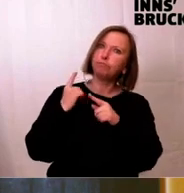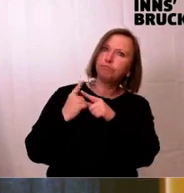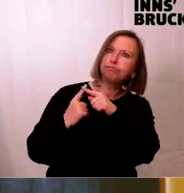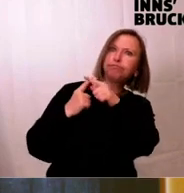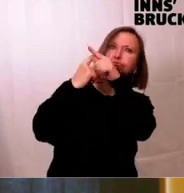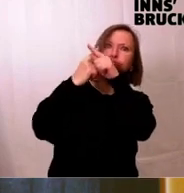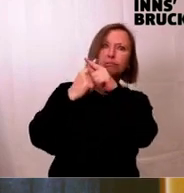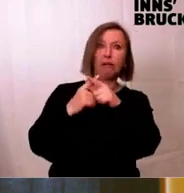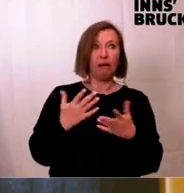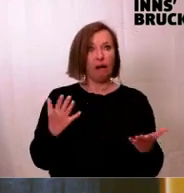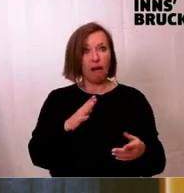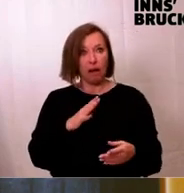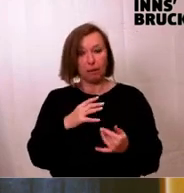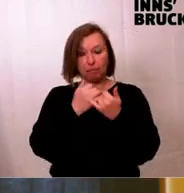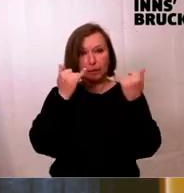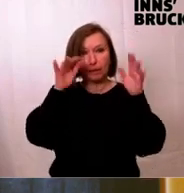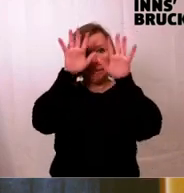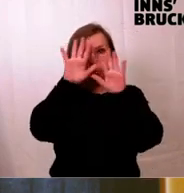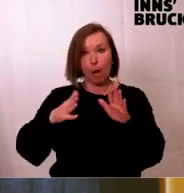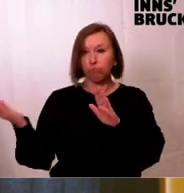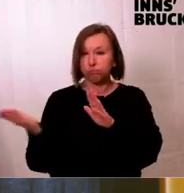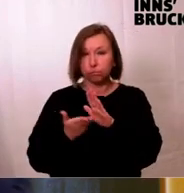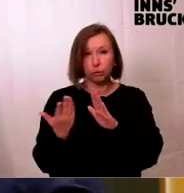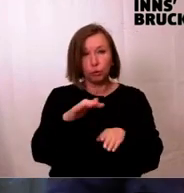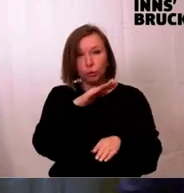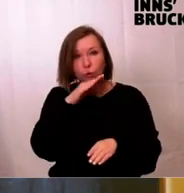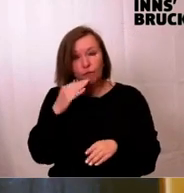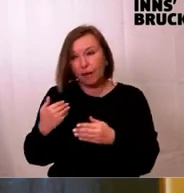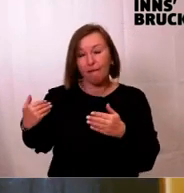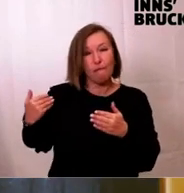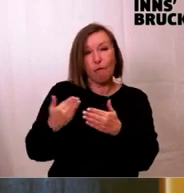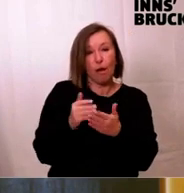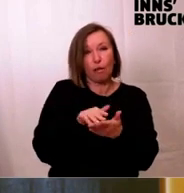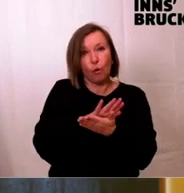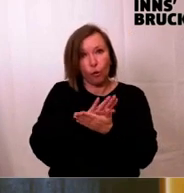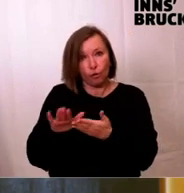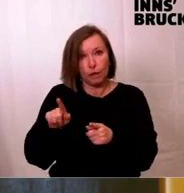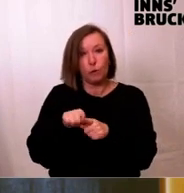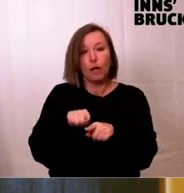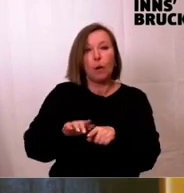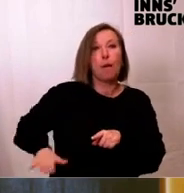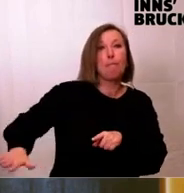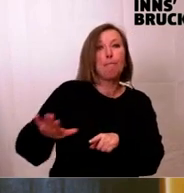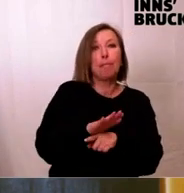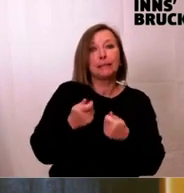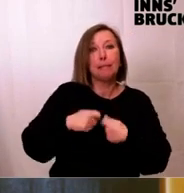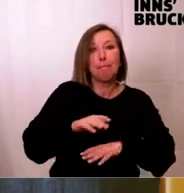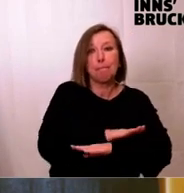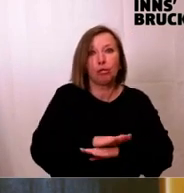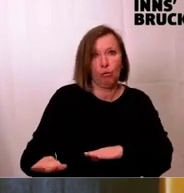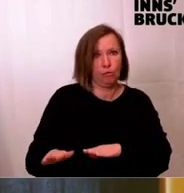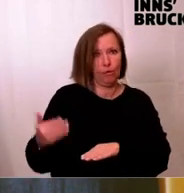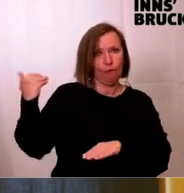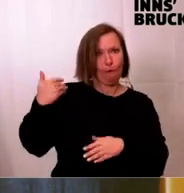noch nie so viele Bäume umgeschnitten haben, noch nie so viele Plätze zubetoniert. Und wenn ich jetzt sage,